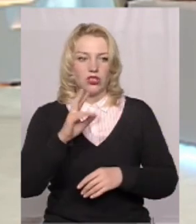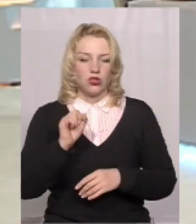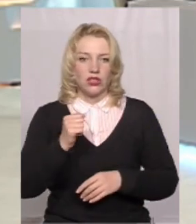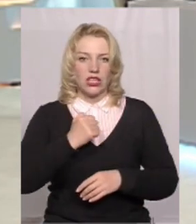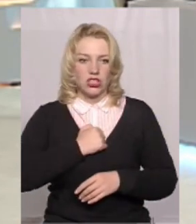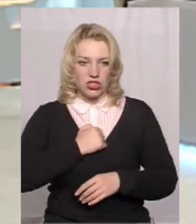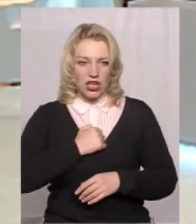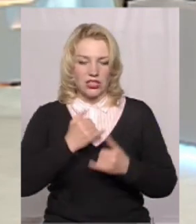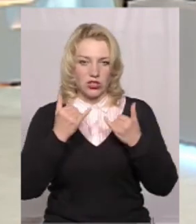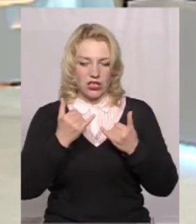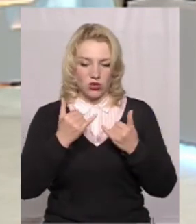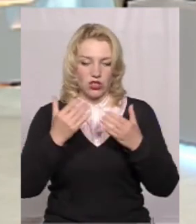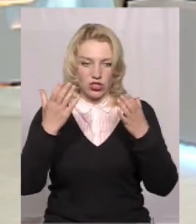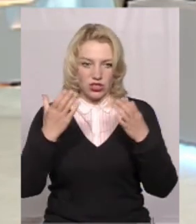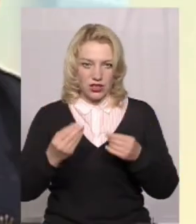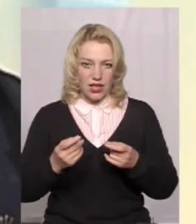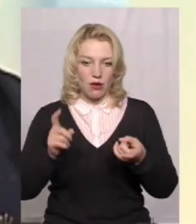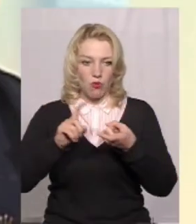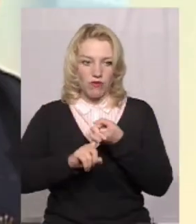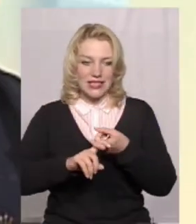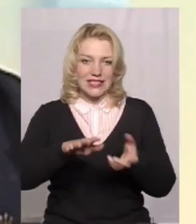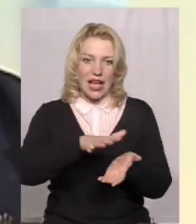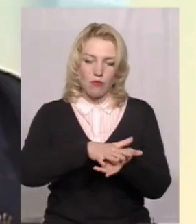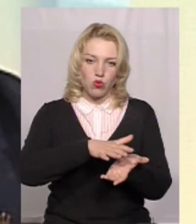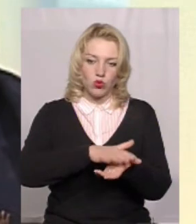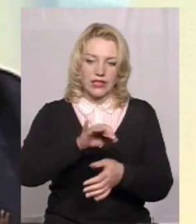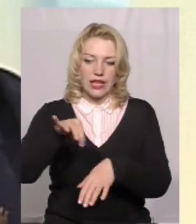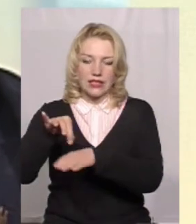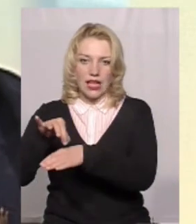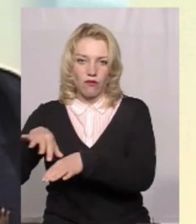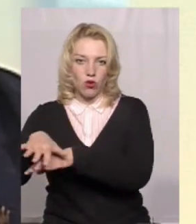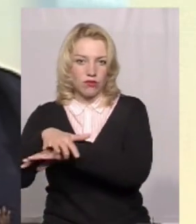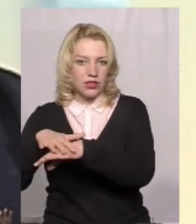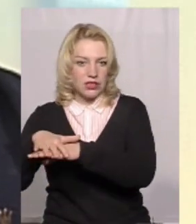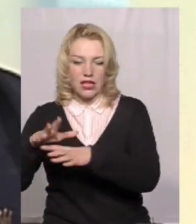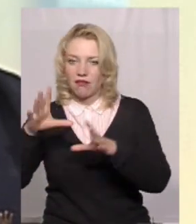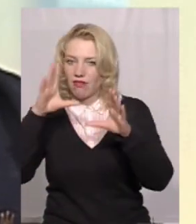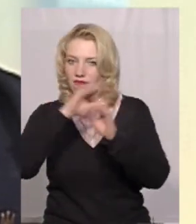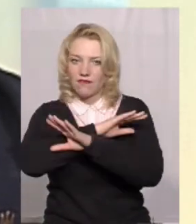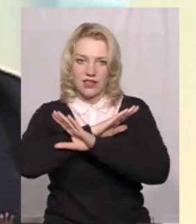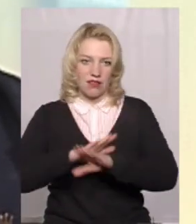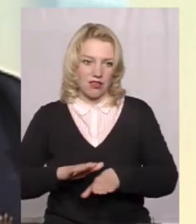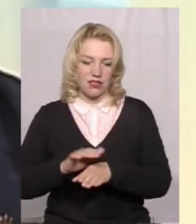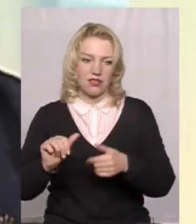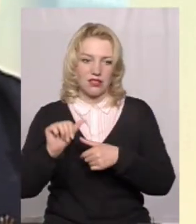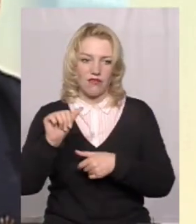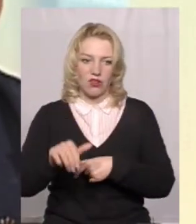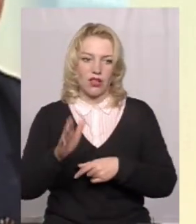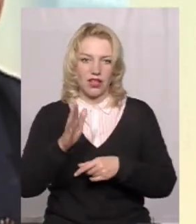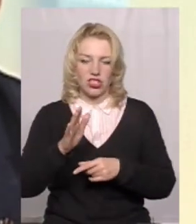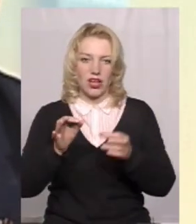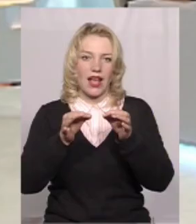сьогодні, якраз до сьогоднішнього дня пов'язати забруднення і захворювання населення ніяк не вдається за виключенням лише